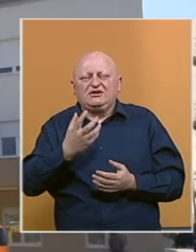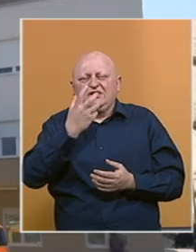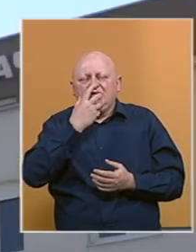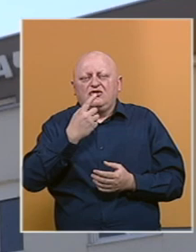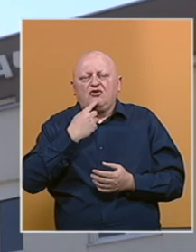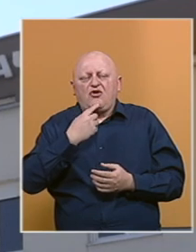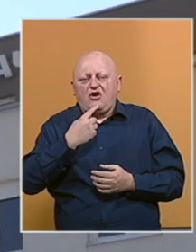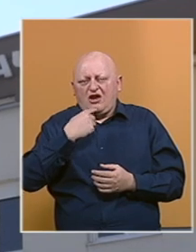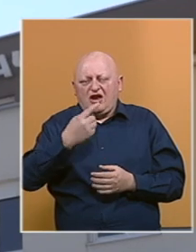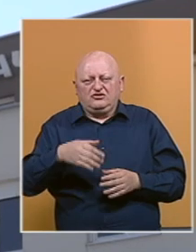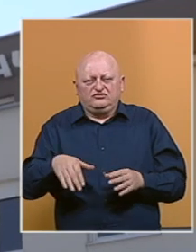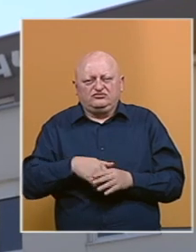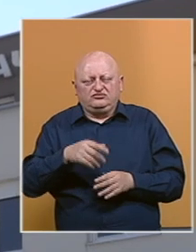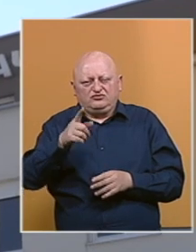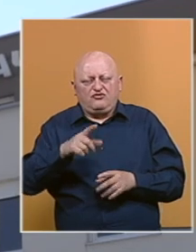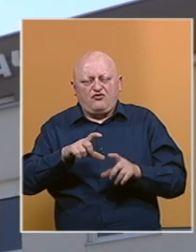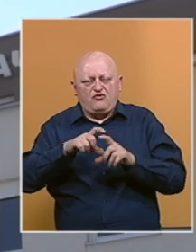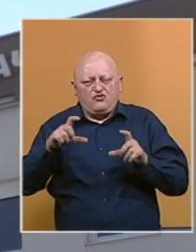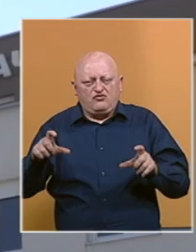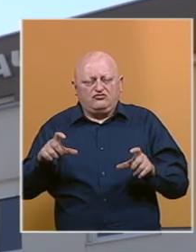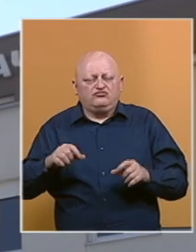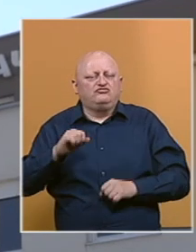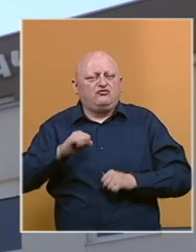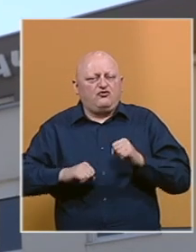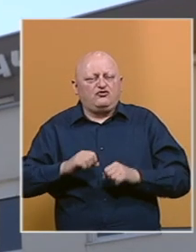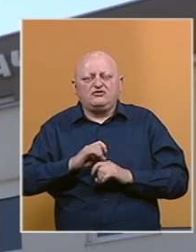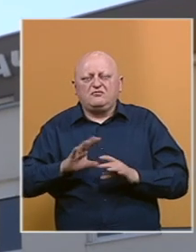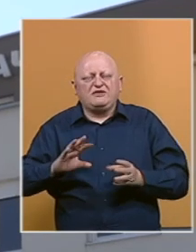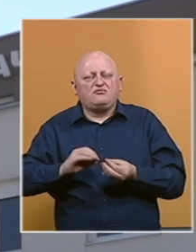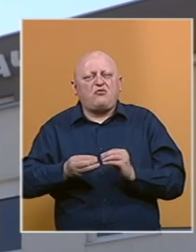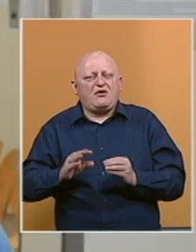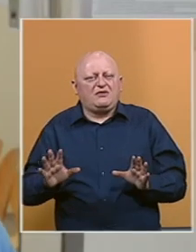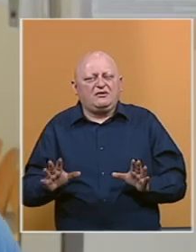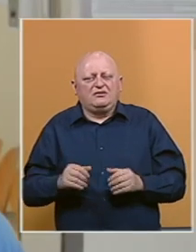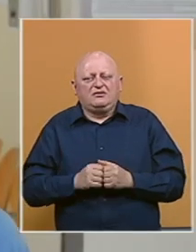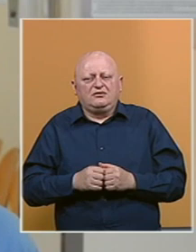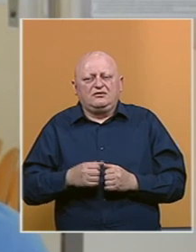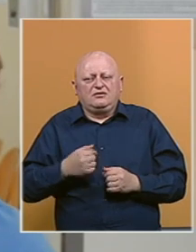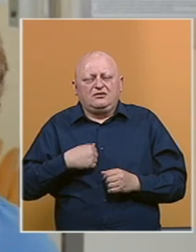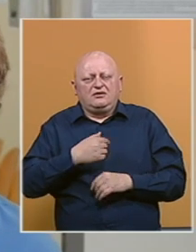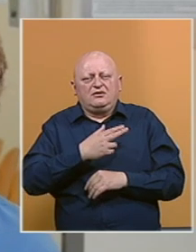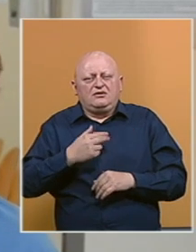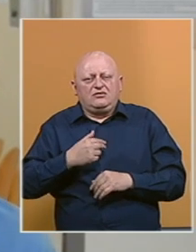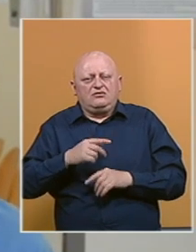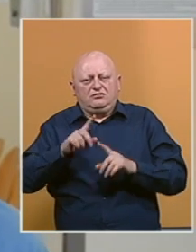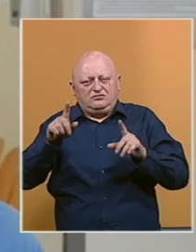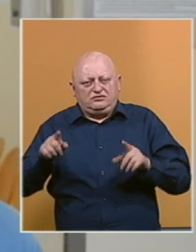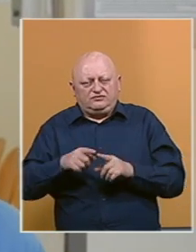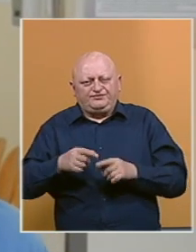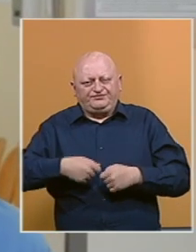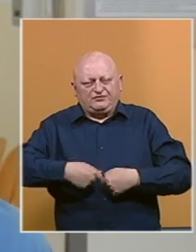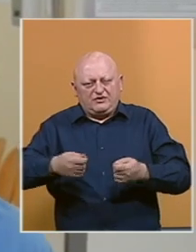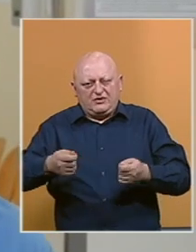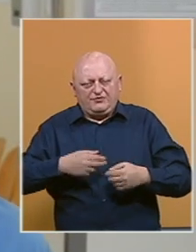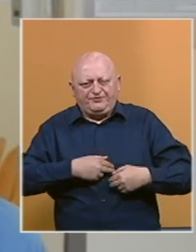koji po riječima zaposlenih u ovoj ustanovi funkcionišu bez ikakvih problema. Bjedinska bolnica je u okviru preraspodjele